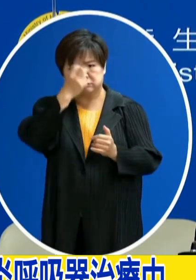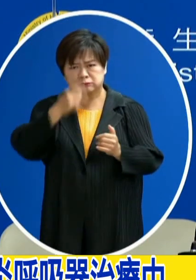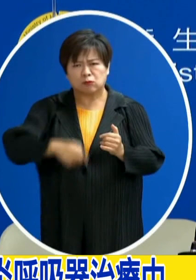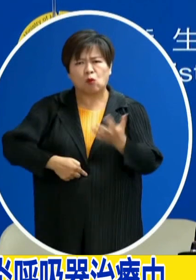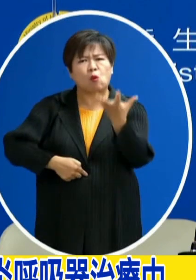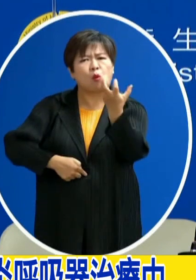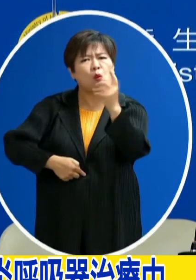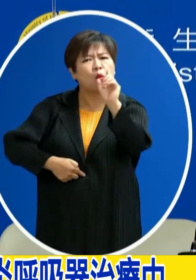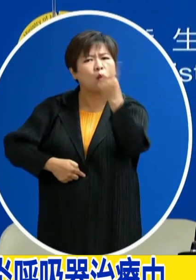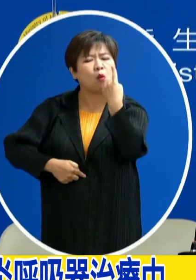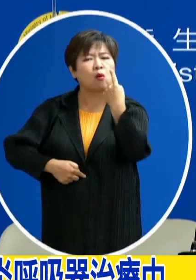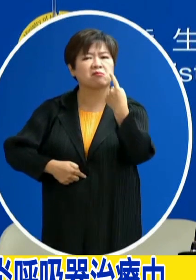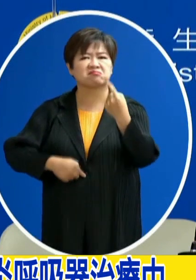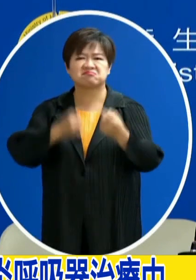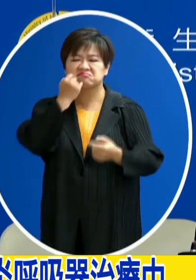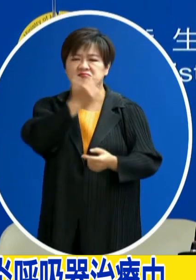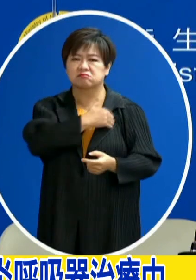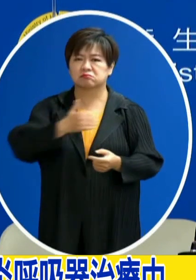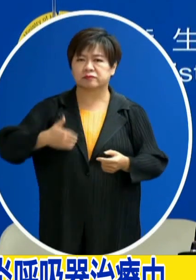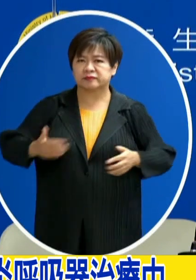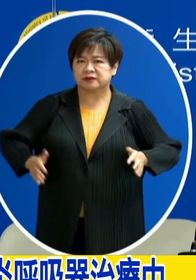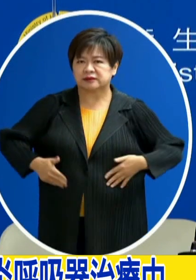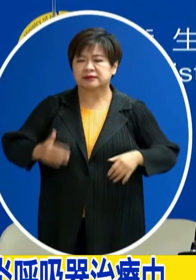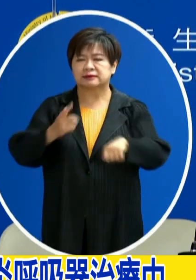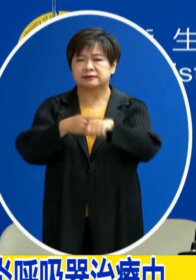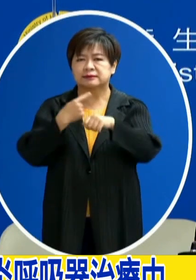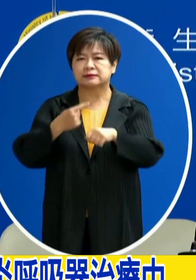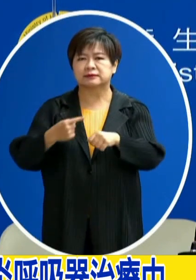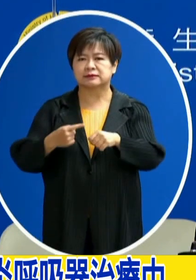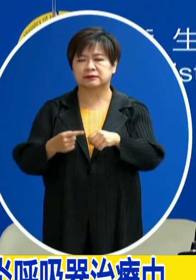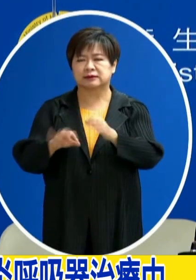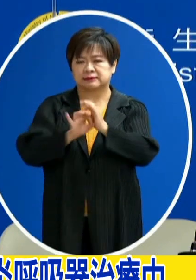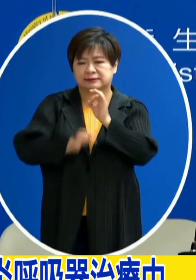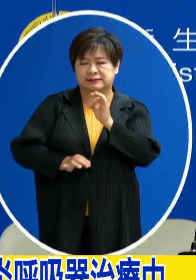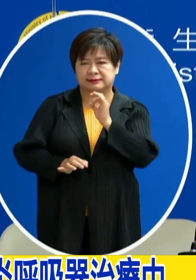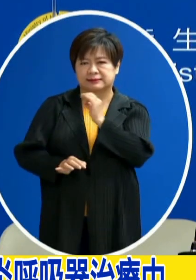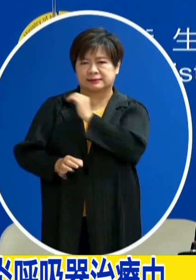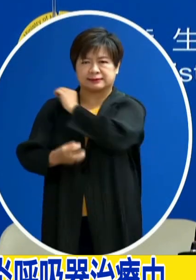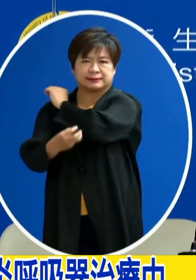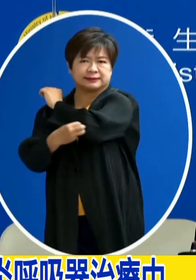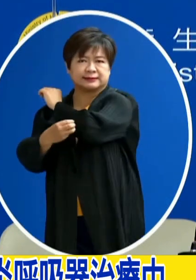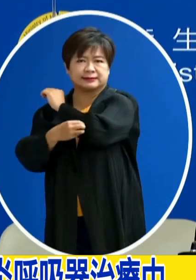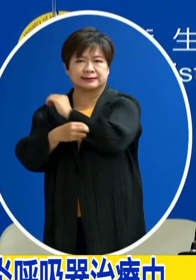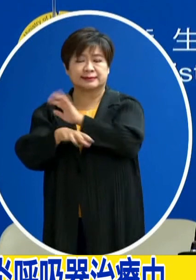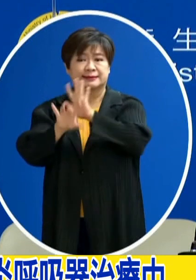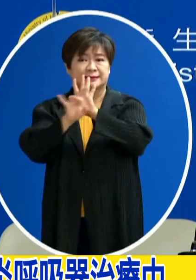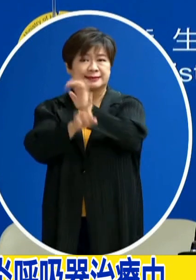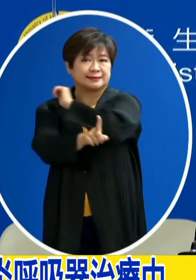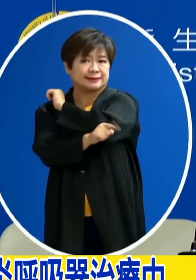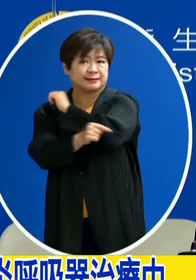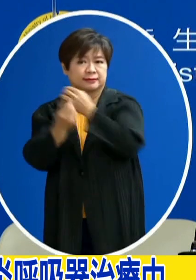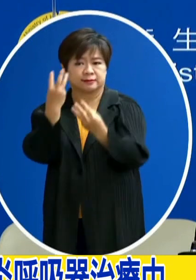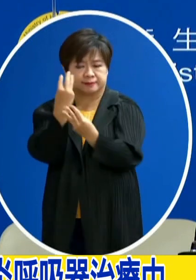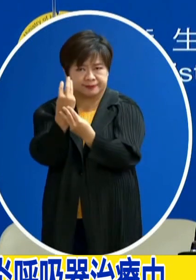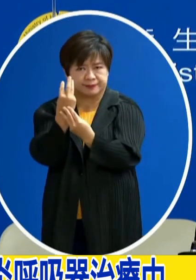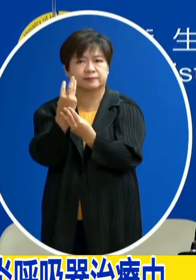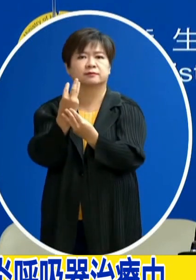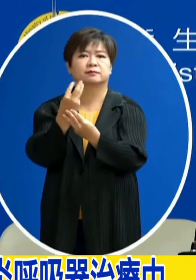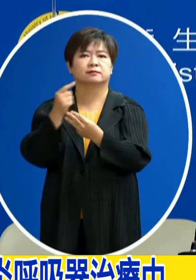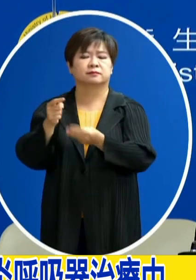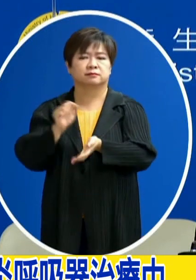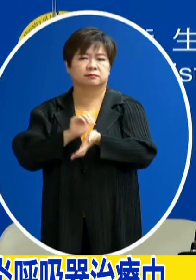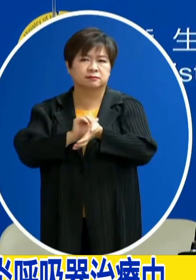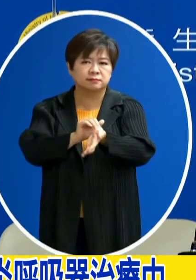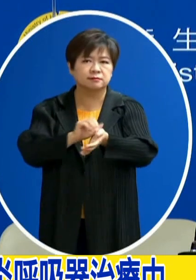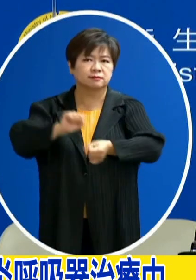原因 可能是因為有這個急性藍尾炎的關係有看到這個急性藍尾炎的症狀 收治